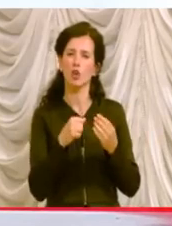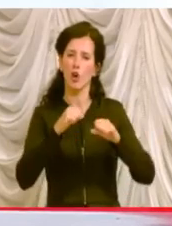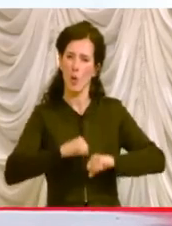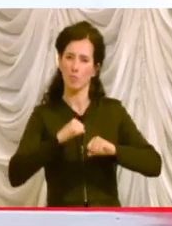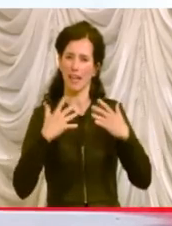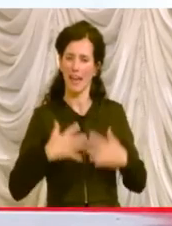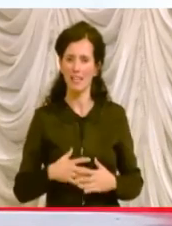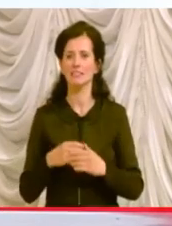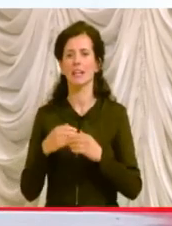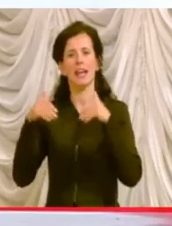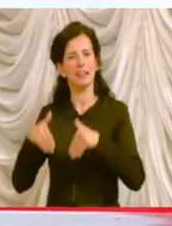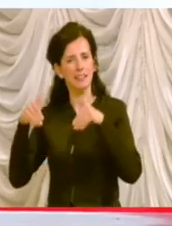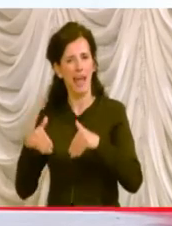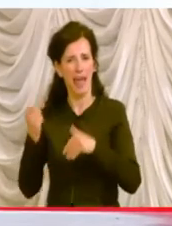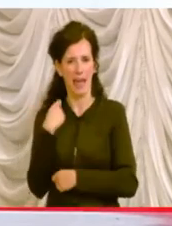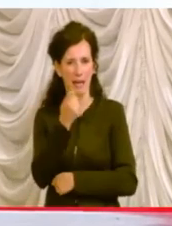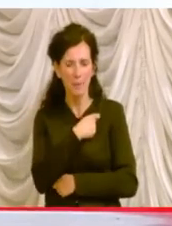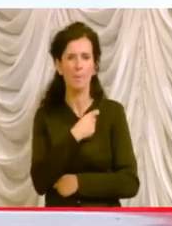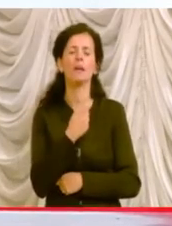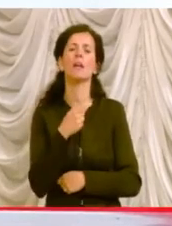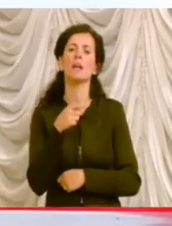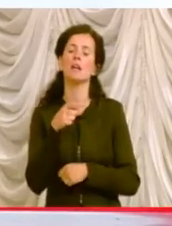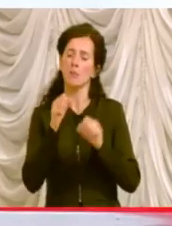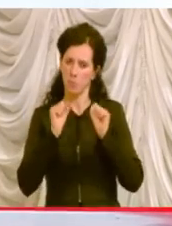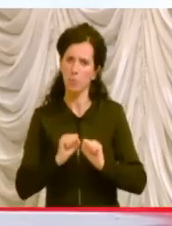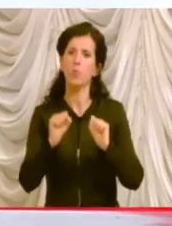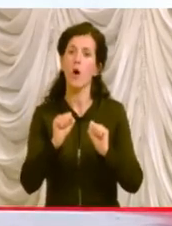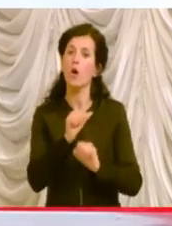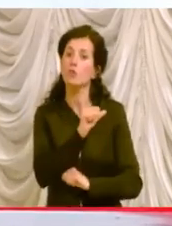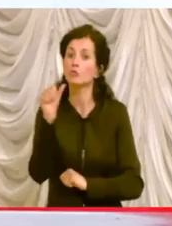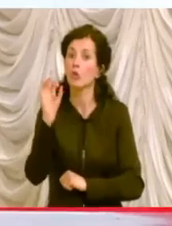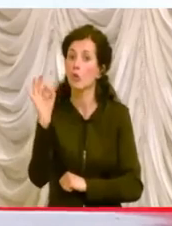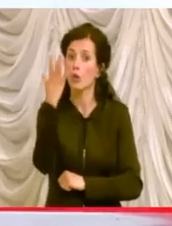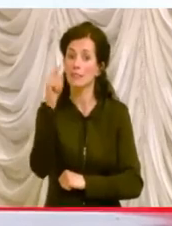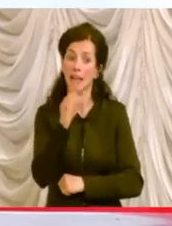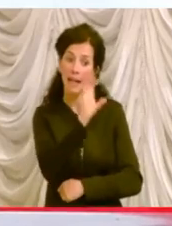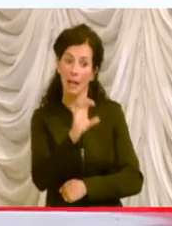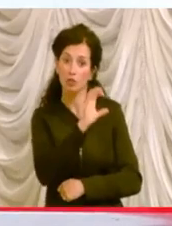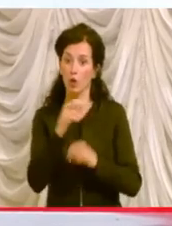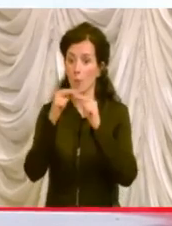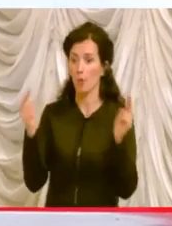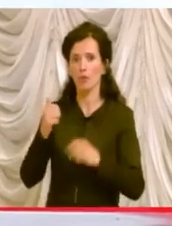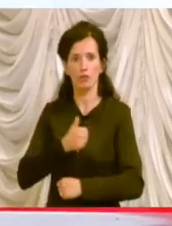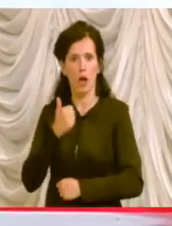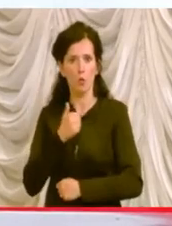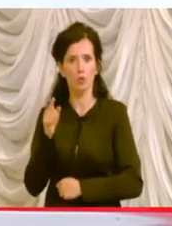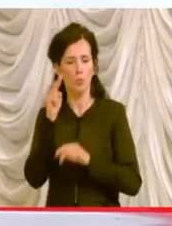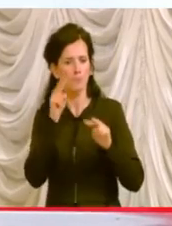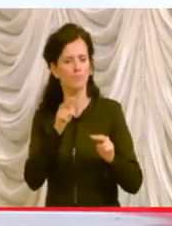culturali, centri sociali sono consentite ma anche qui a condizione che regioni e province autonome abbiano preventivamente